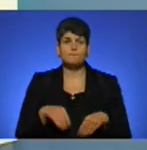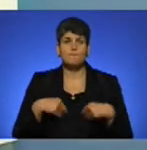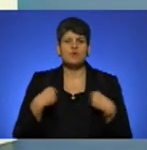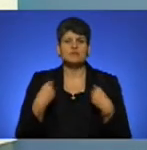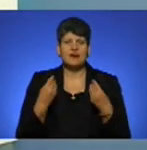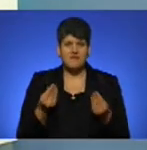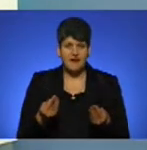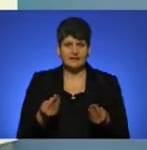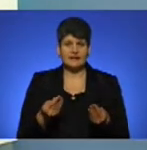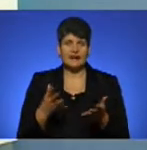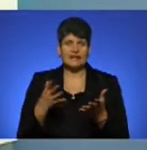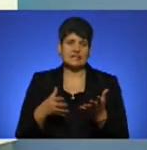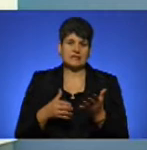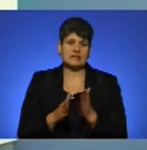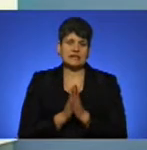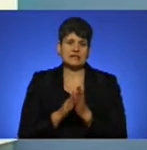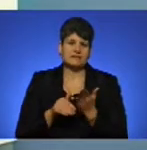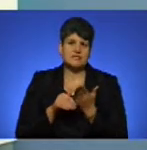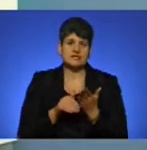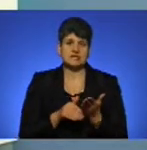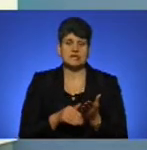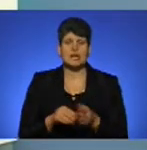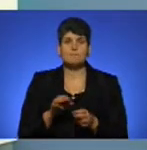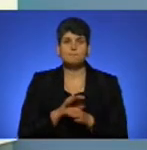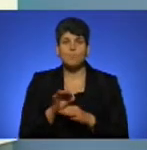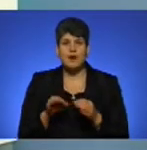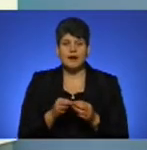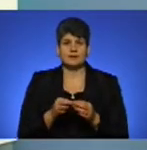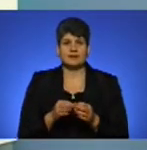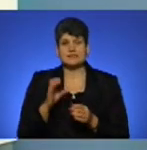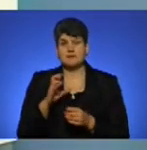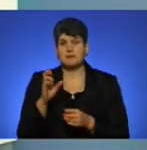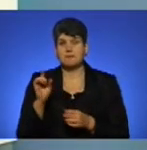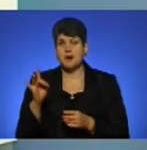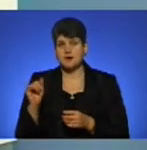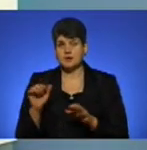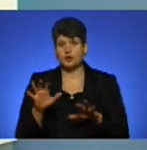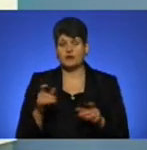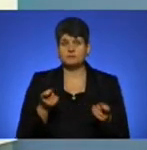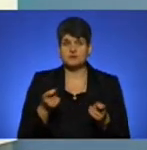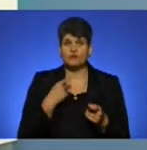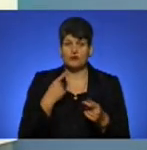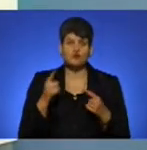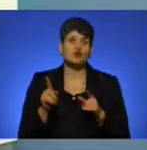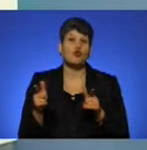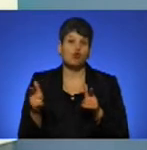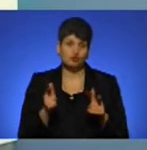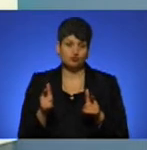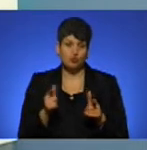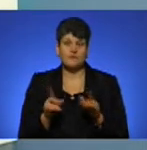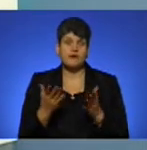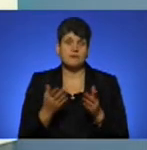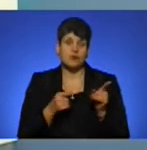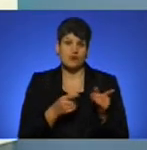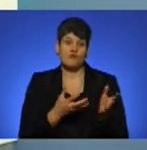інвестиційний проєкт із пропозицією інвестувати. Навіть Степан Барн, голова адміністрації, говорив про те, що готовий, аби його